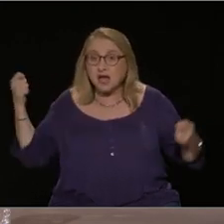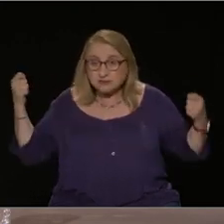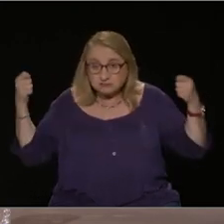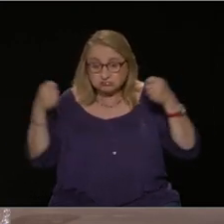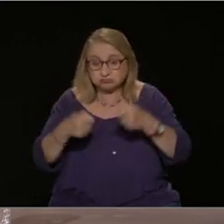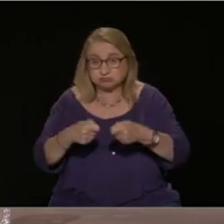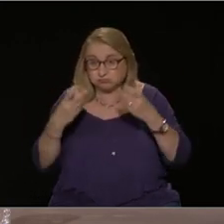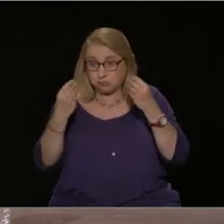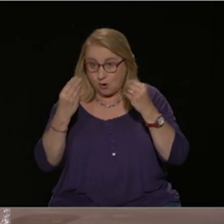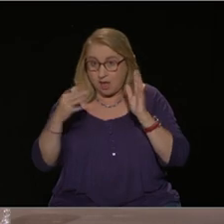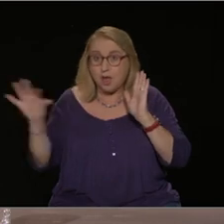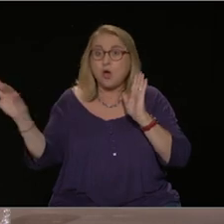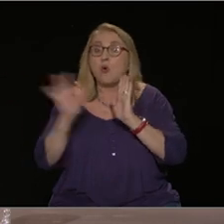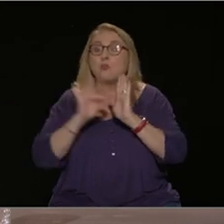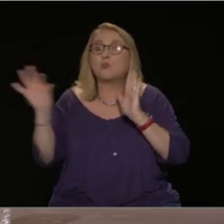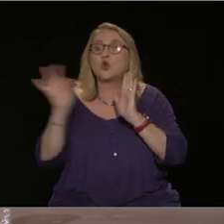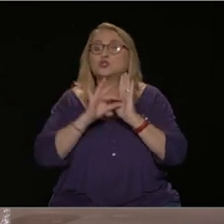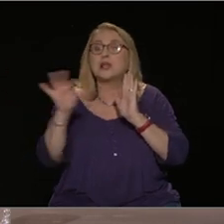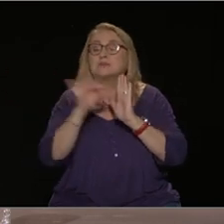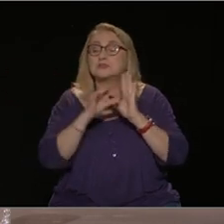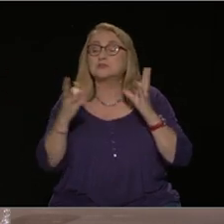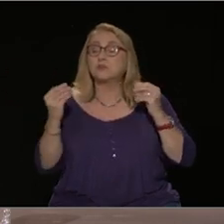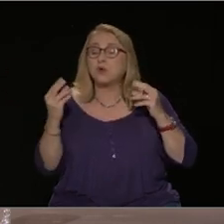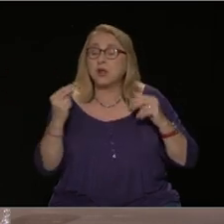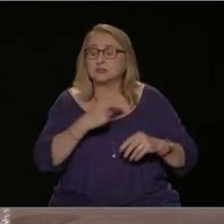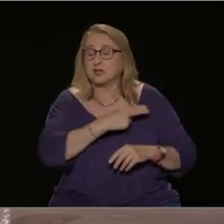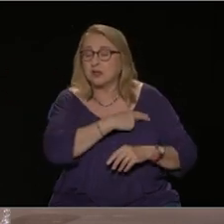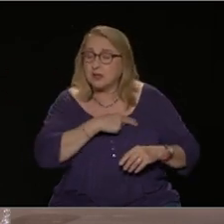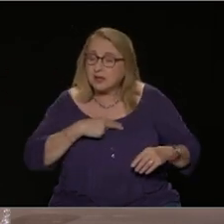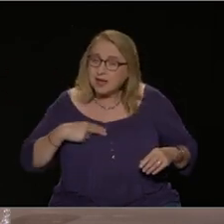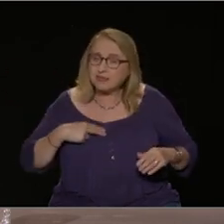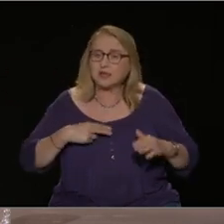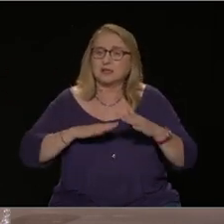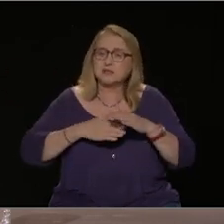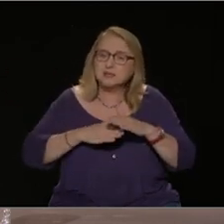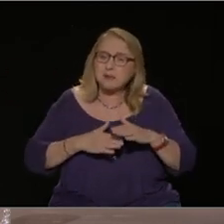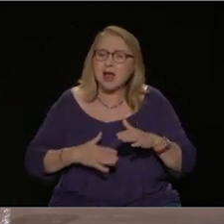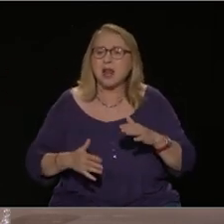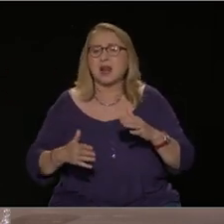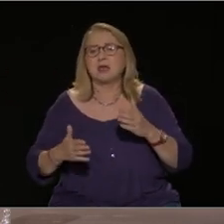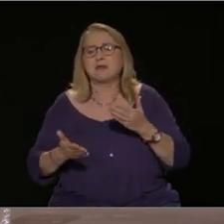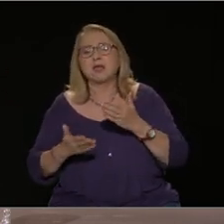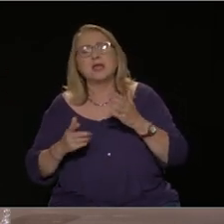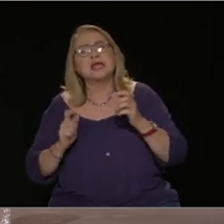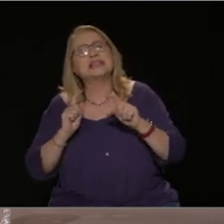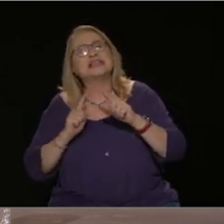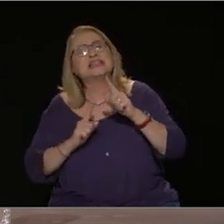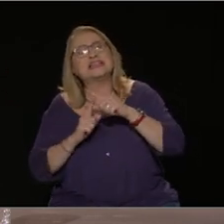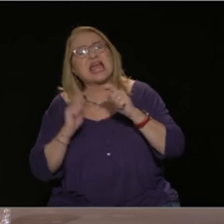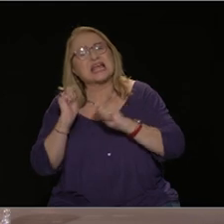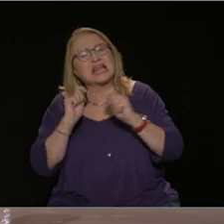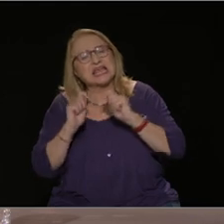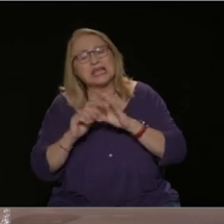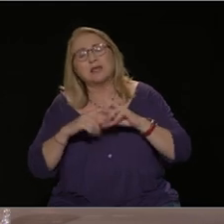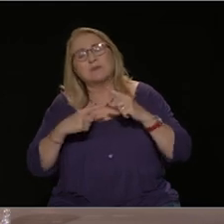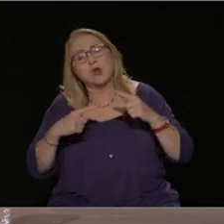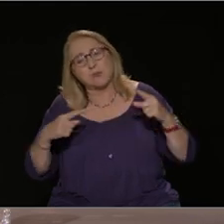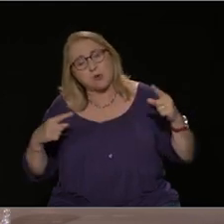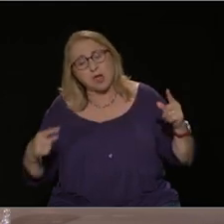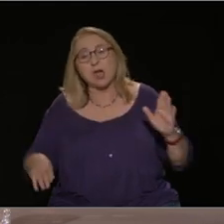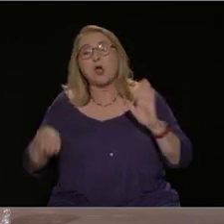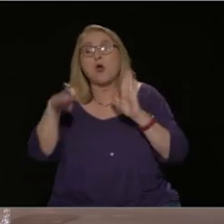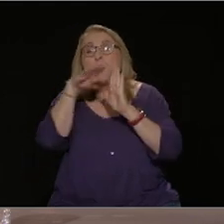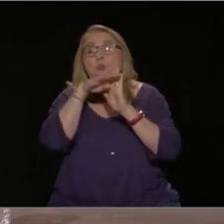προσλήψεις σε διδακτικό, διοικητικό, τεχνικό, προσωπικό. Σημαίνει προγράμματα σπουδών με